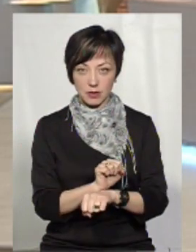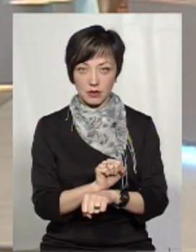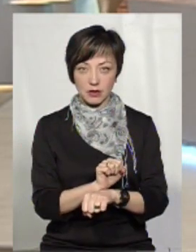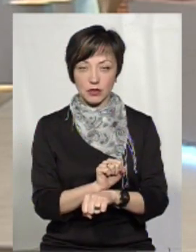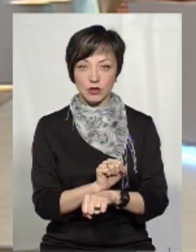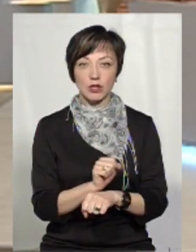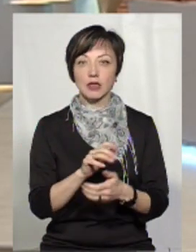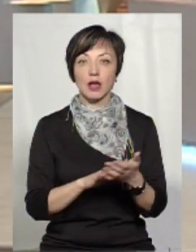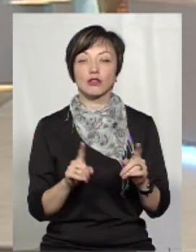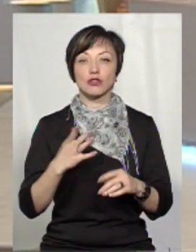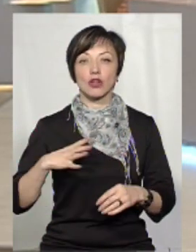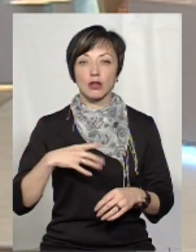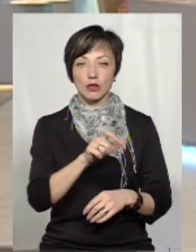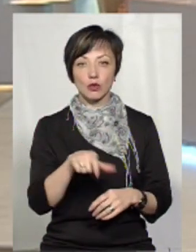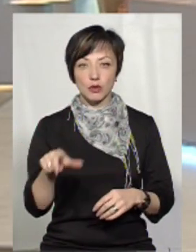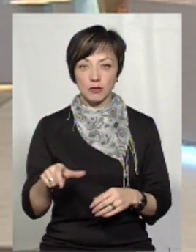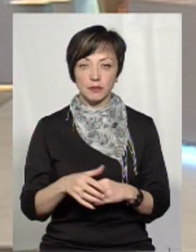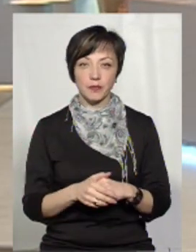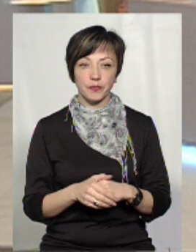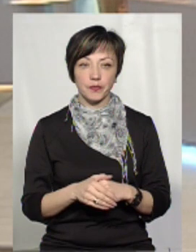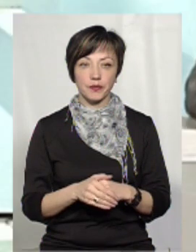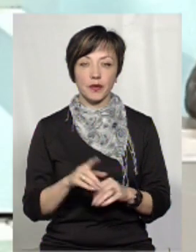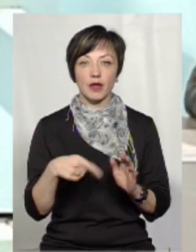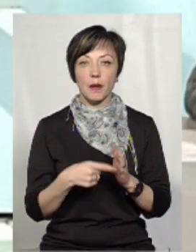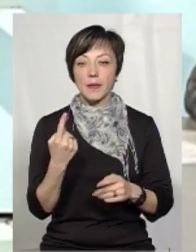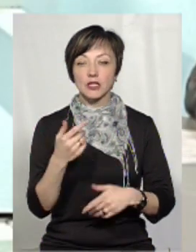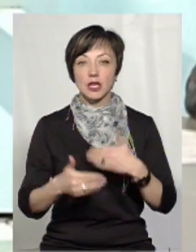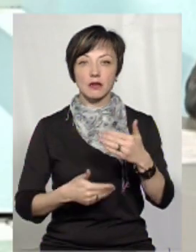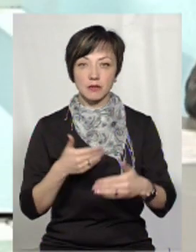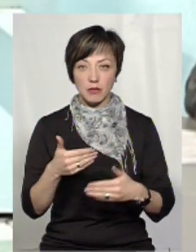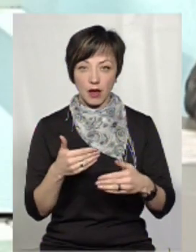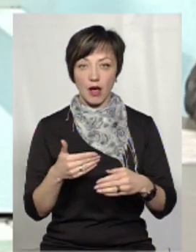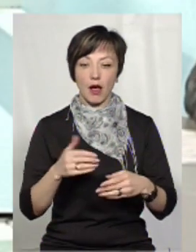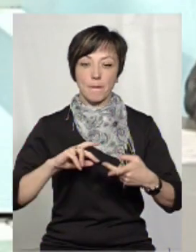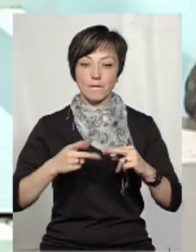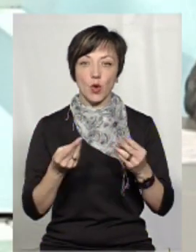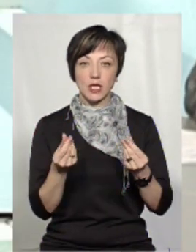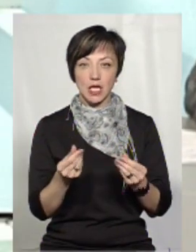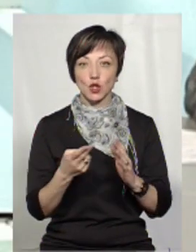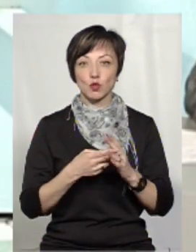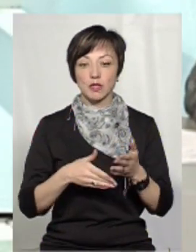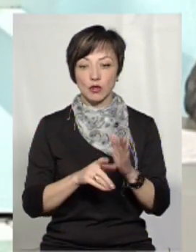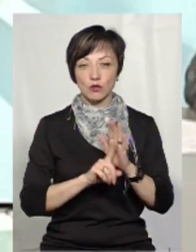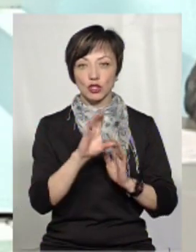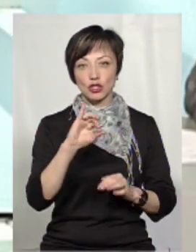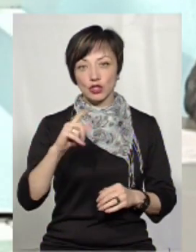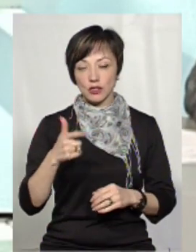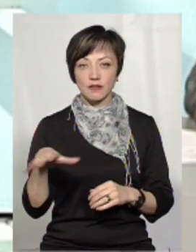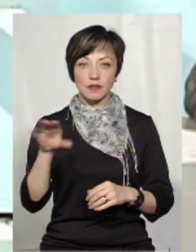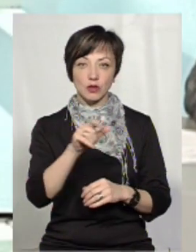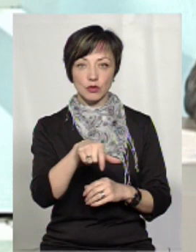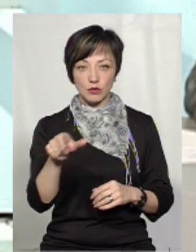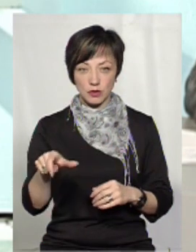що тоді далі чекати людям? Ну, перший етап монетизації субсидій, який розпочався в січні поточного року, всі